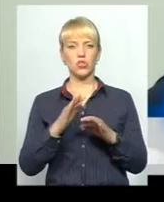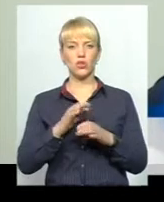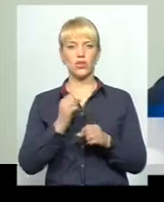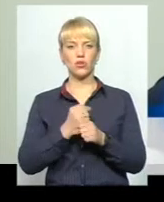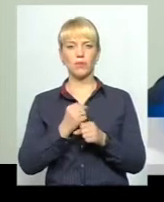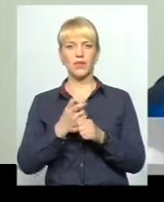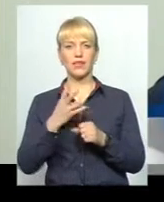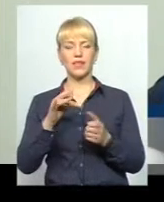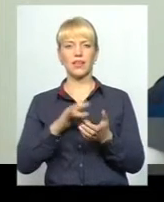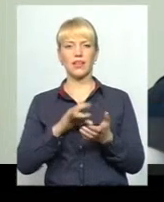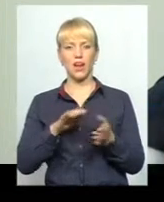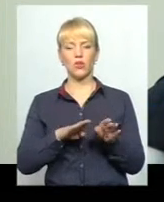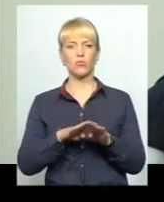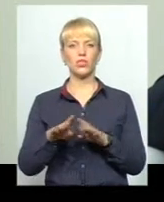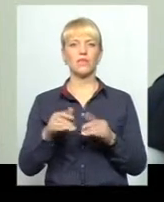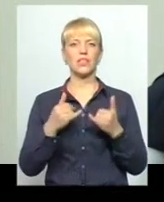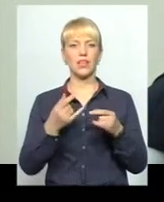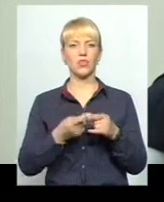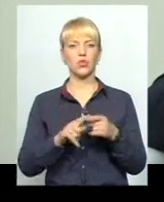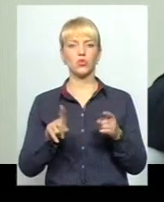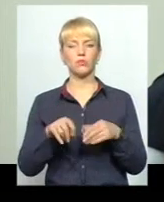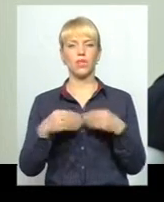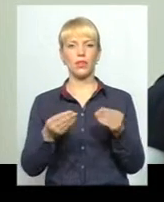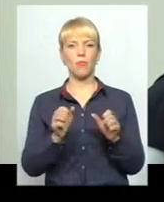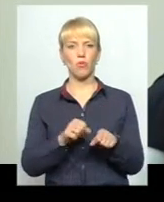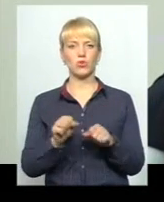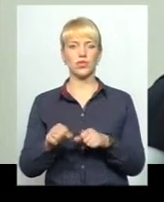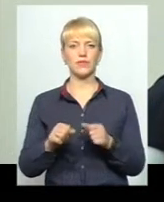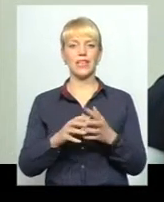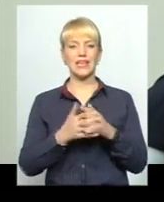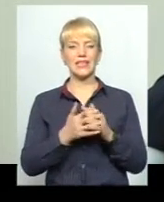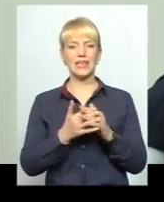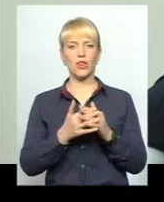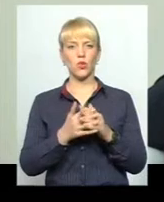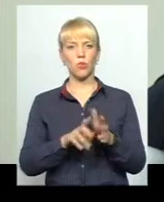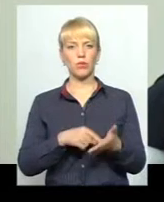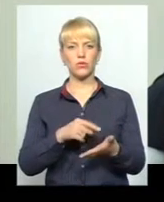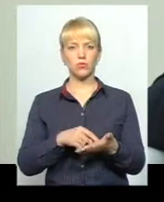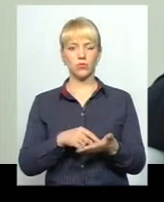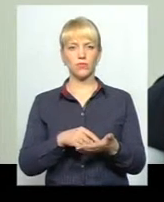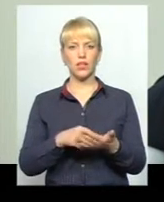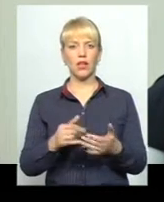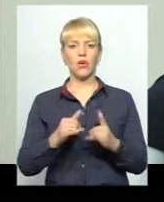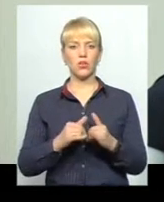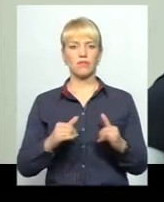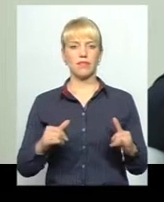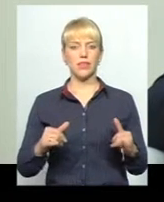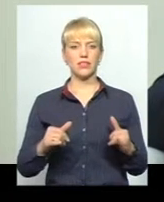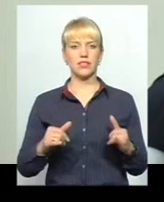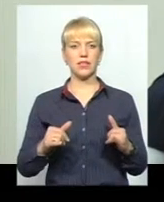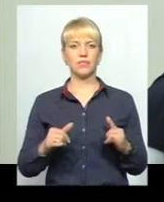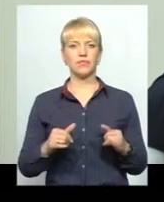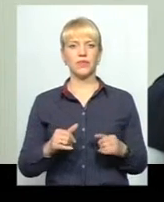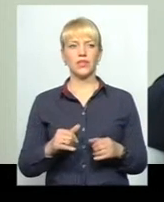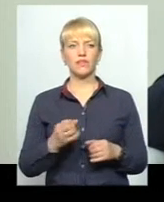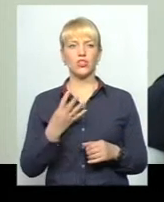на центральному рівні для того, щоб дати можливість селу, селищу, місту розвиватись. І